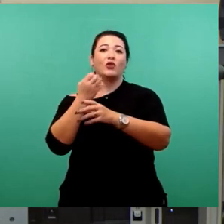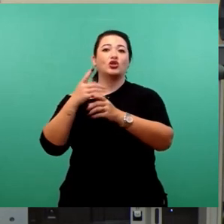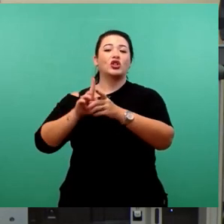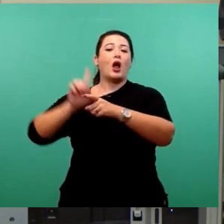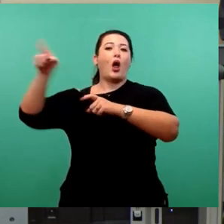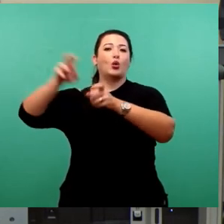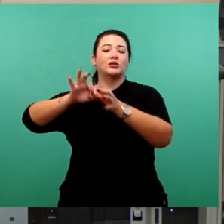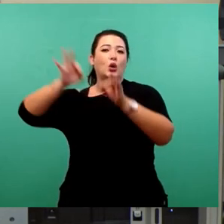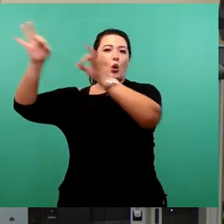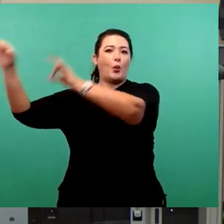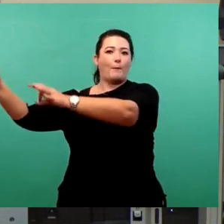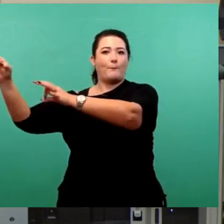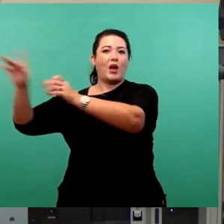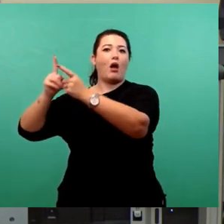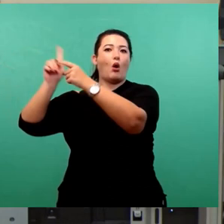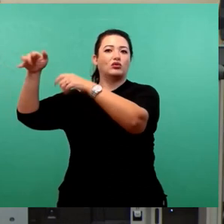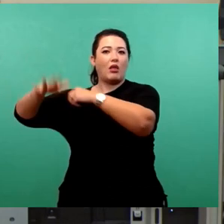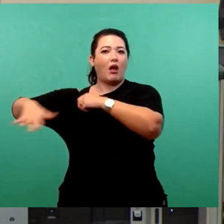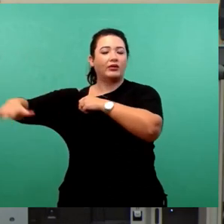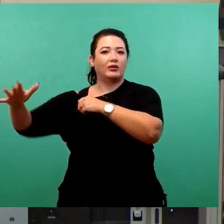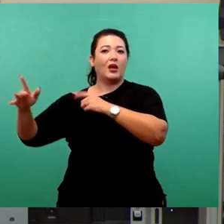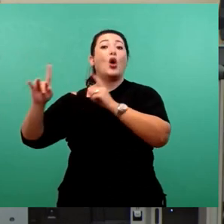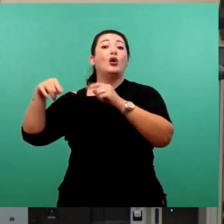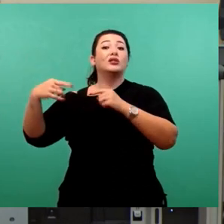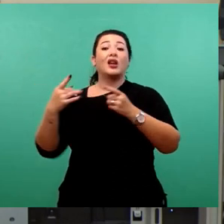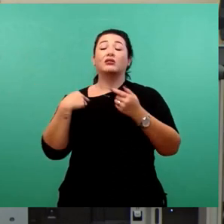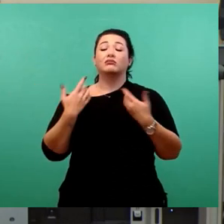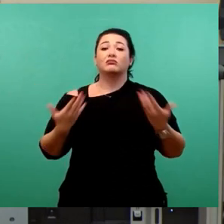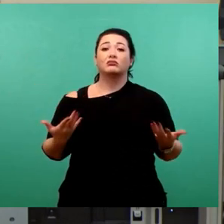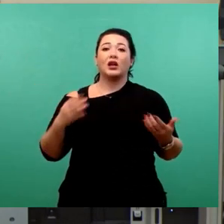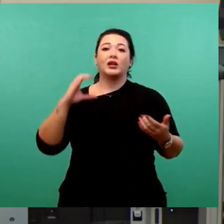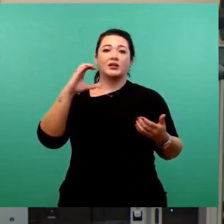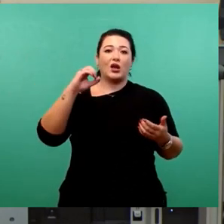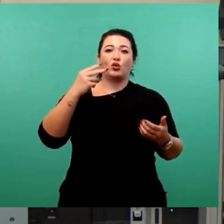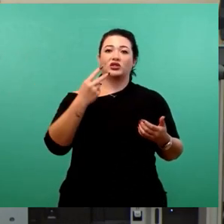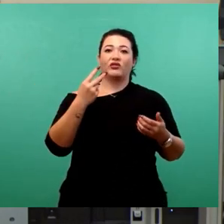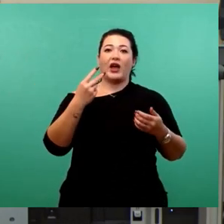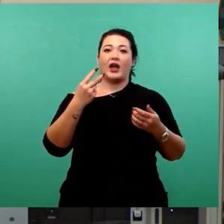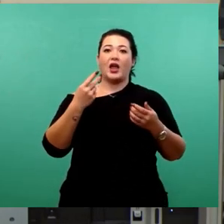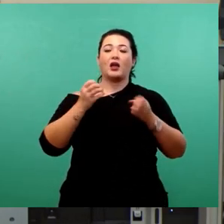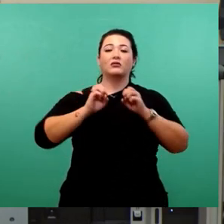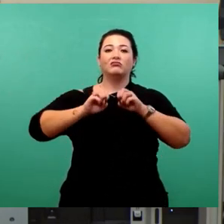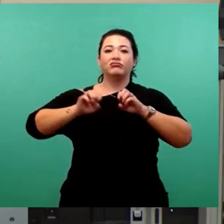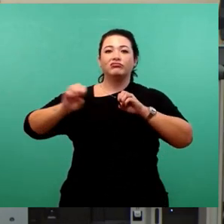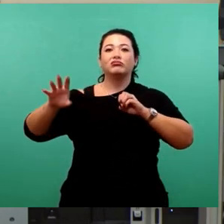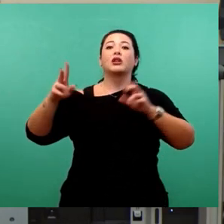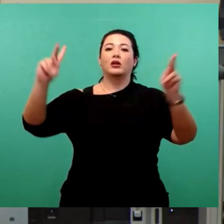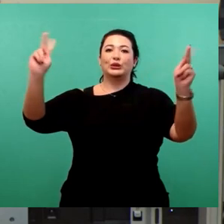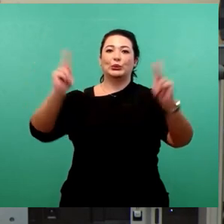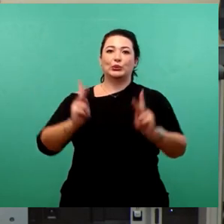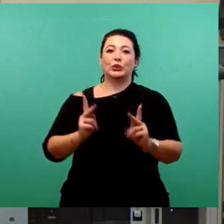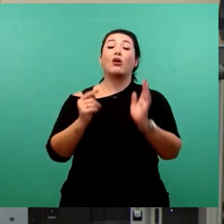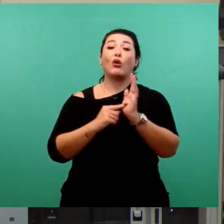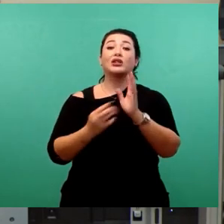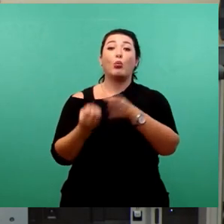natürlich einen großen Erfolg dann. Wir werden unsere CO2-Ausstöße reduzieren, indem die Produktion woanders ist.